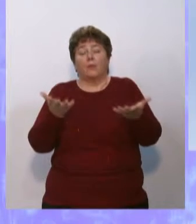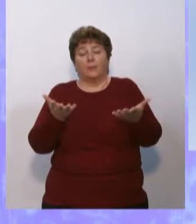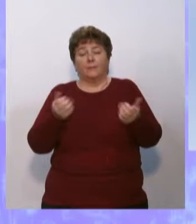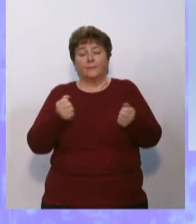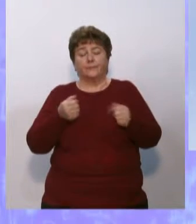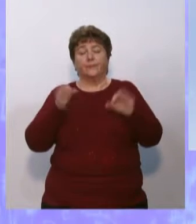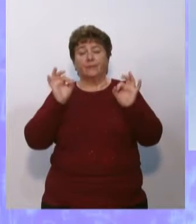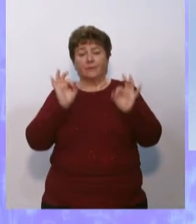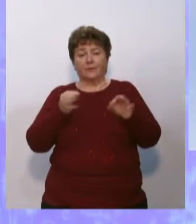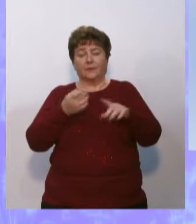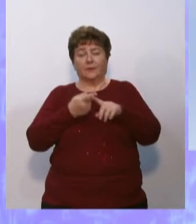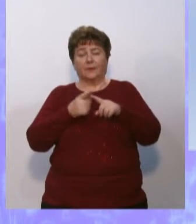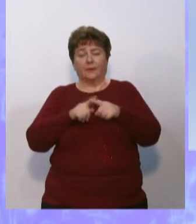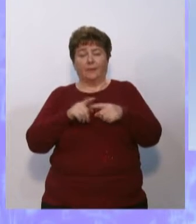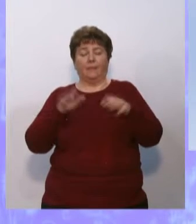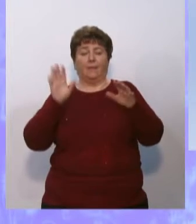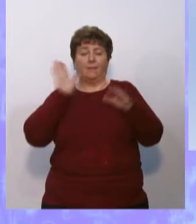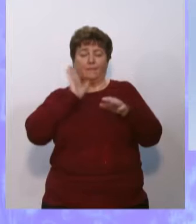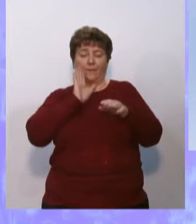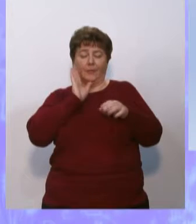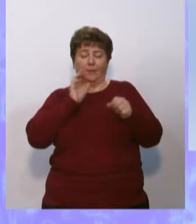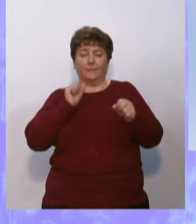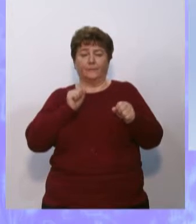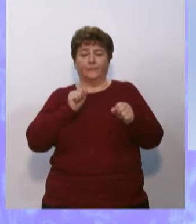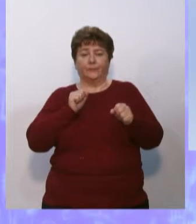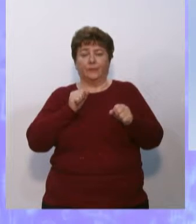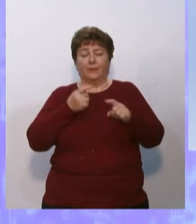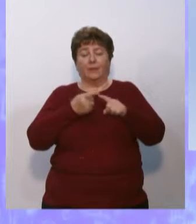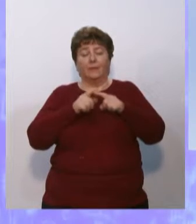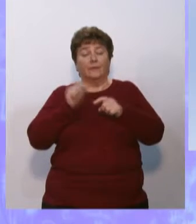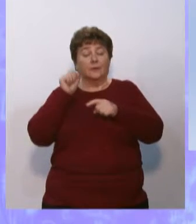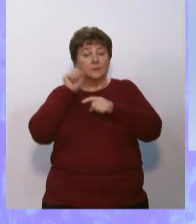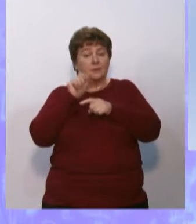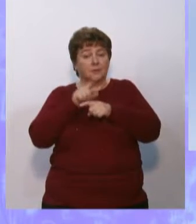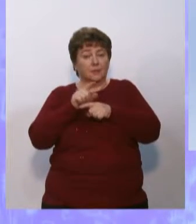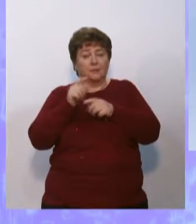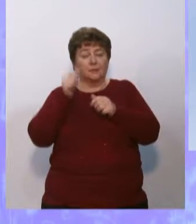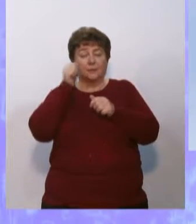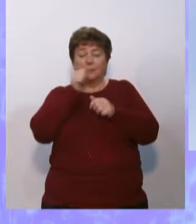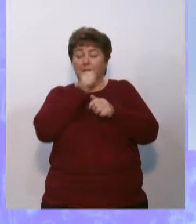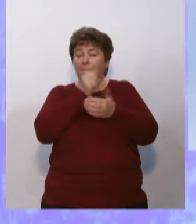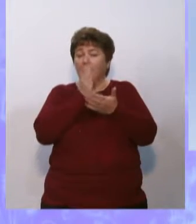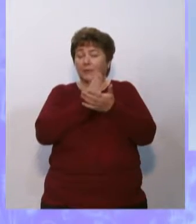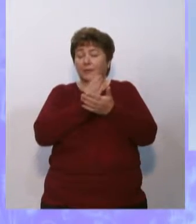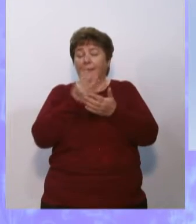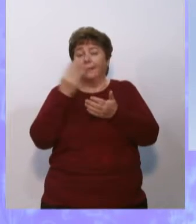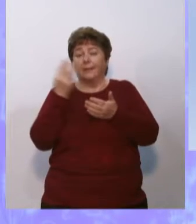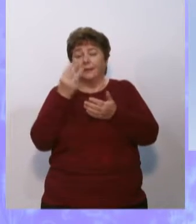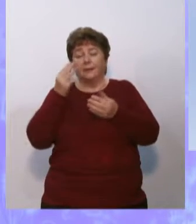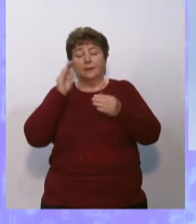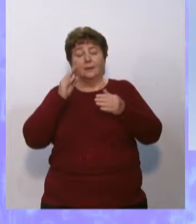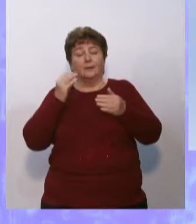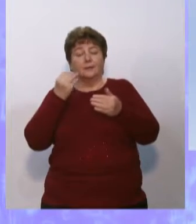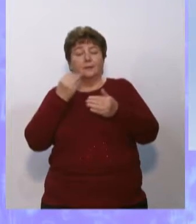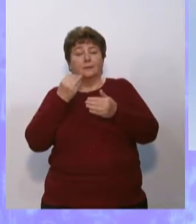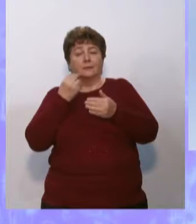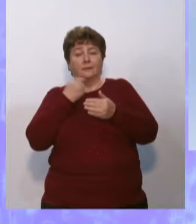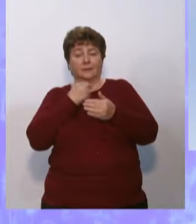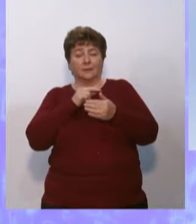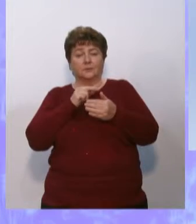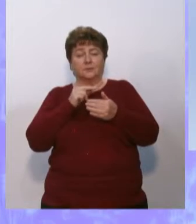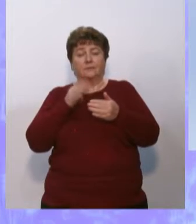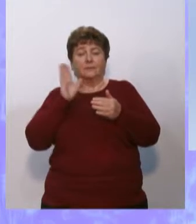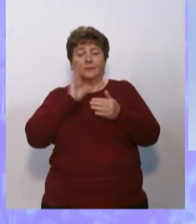Верно, это вода. В этой загадке скрываются три состояния воды – жидкая,